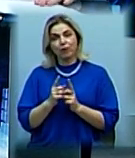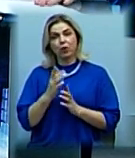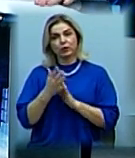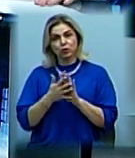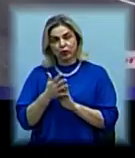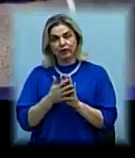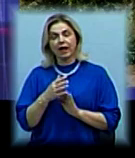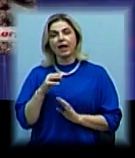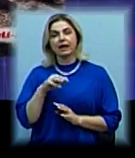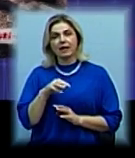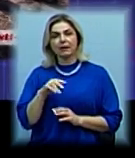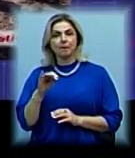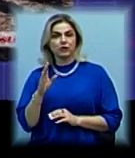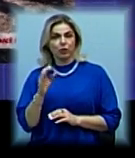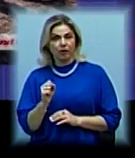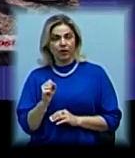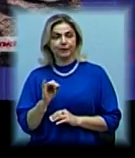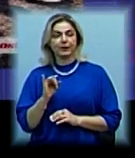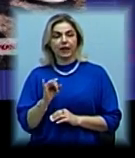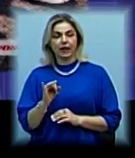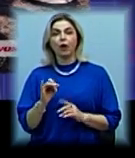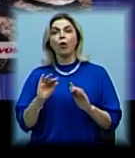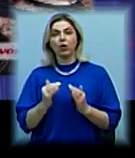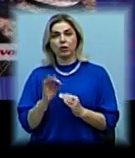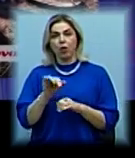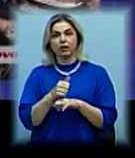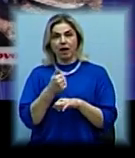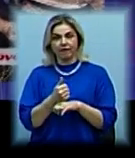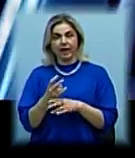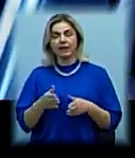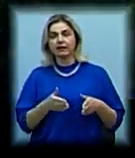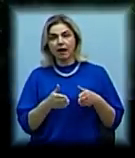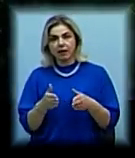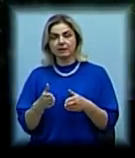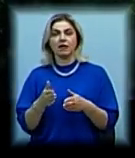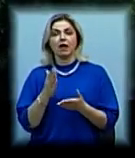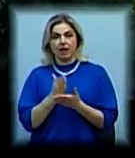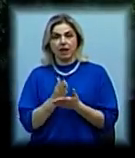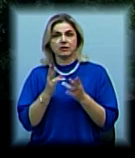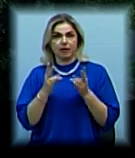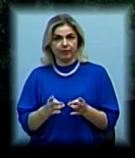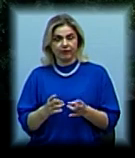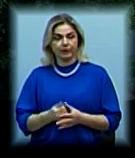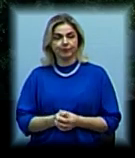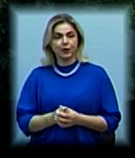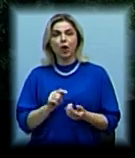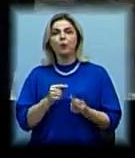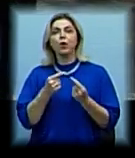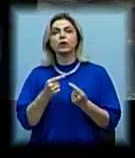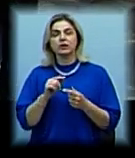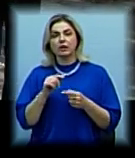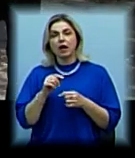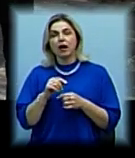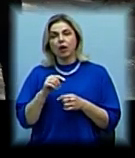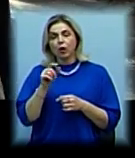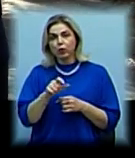головне. Варія на трасі Калинівка-Снігурівка. Є загиблий. Протести містян проти керуючої компанії